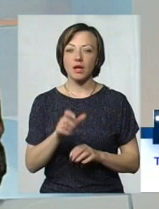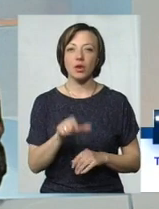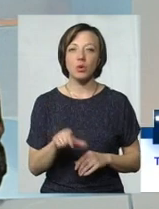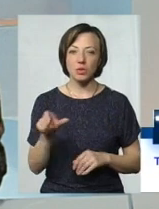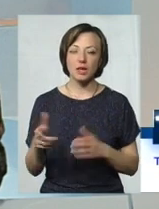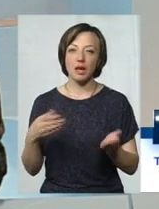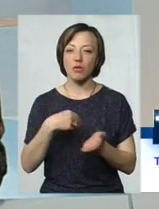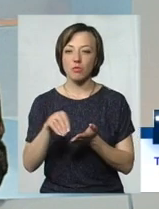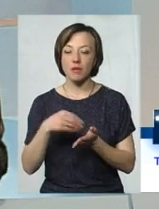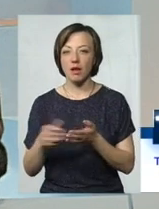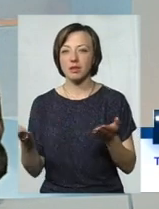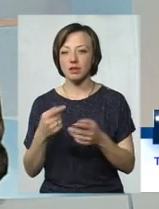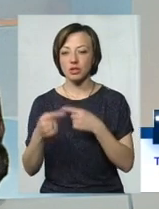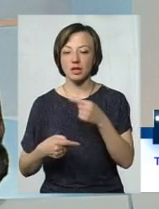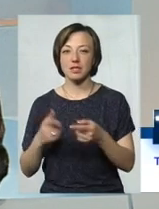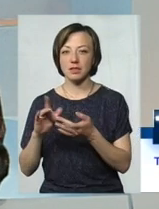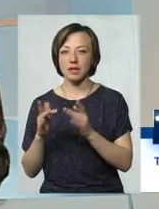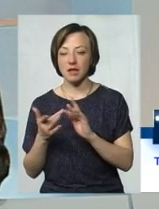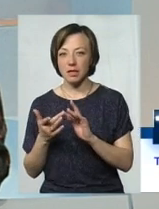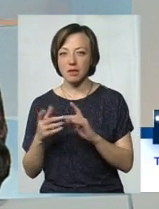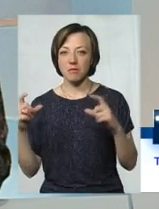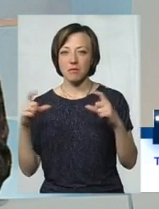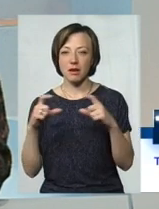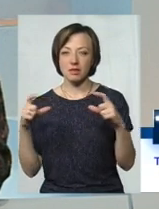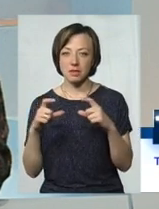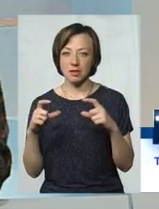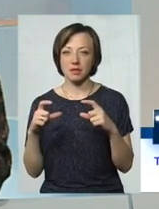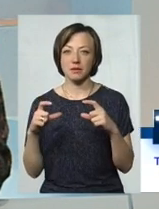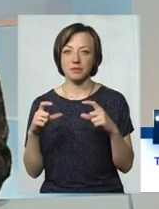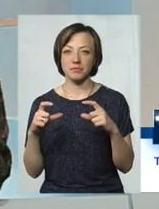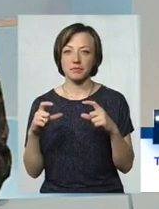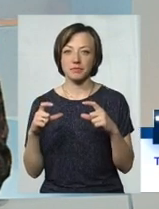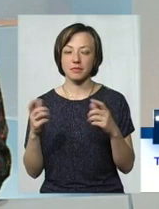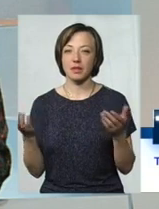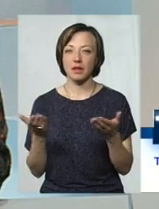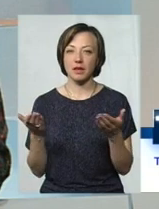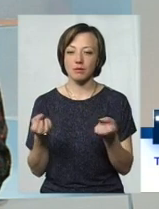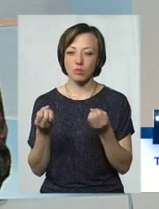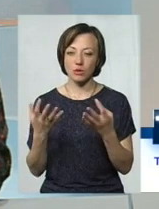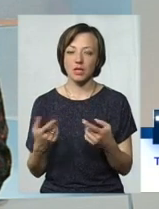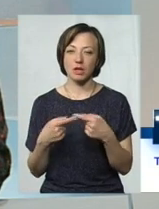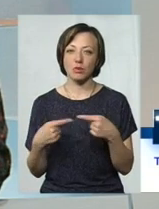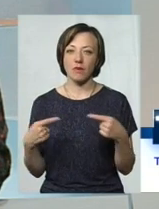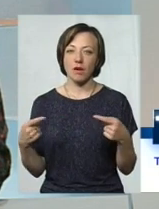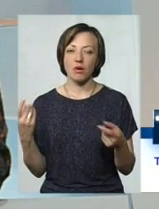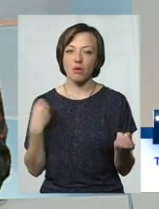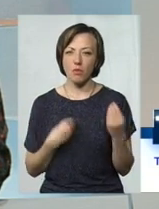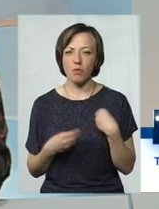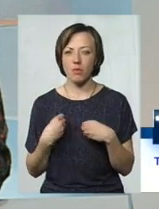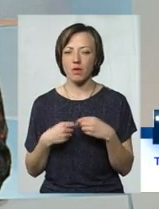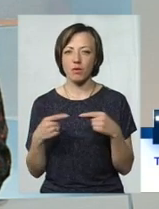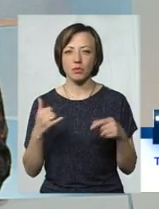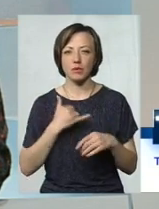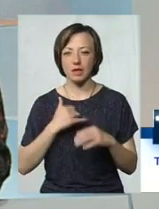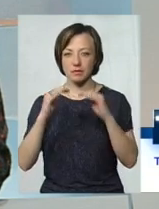які купляли десь через соцмережі, через інтернет-магазини, якийсь простий товар, одяг, щось таке, в